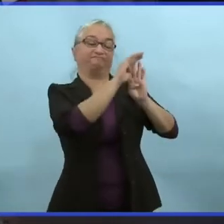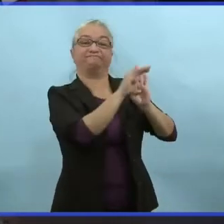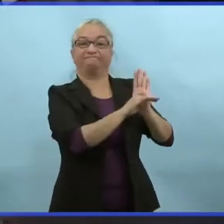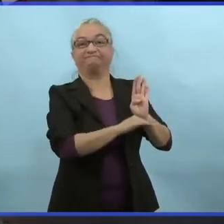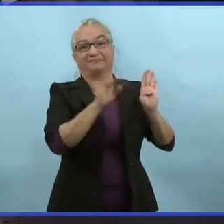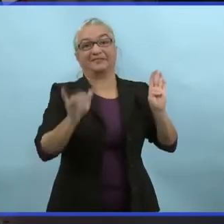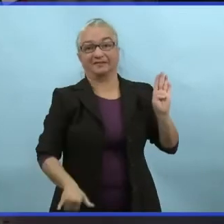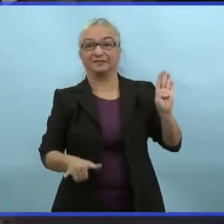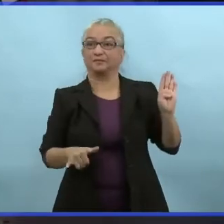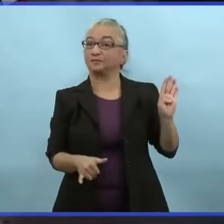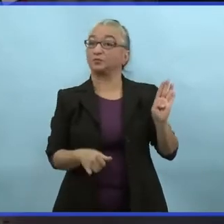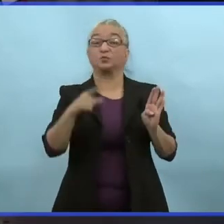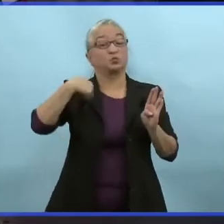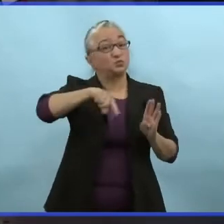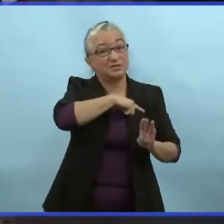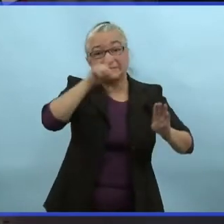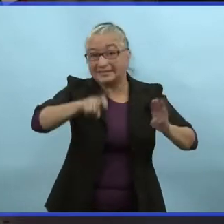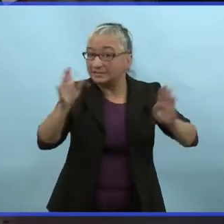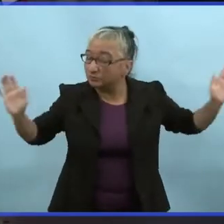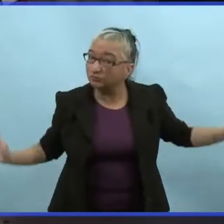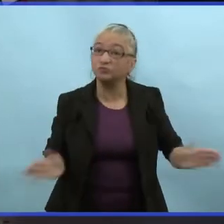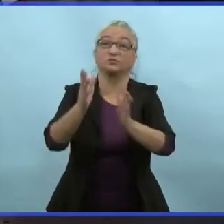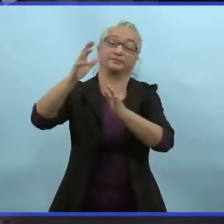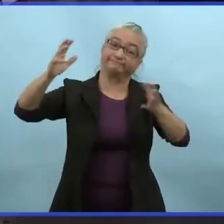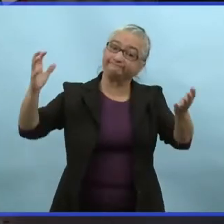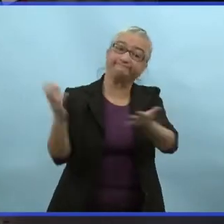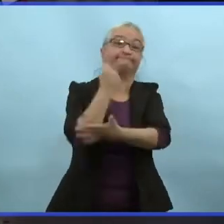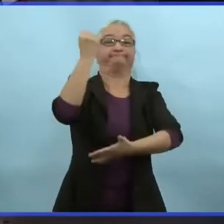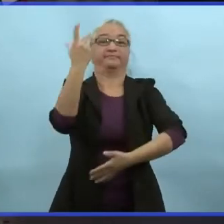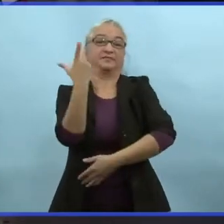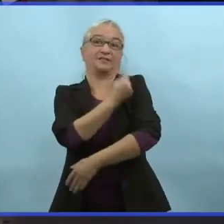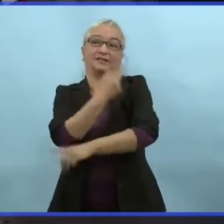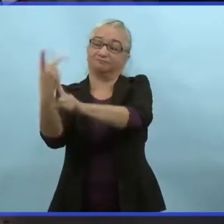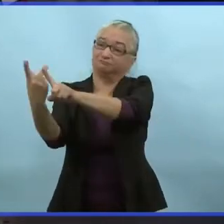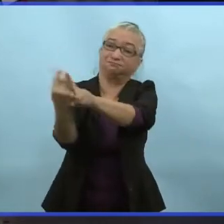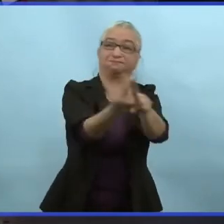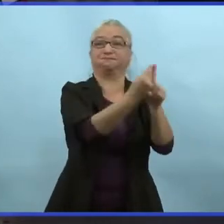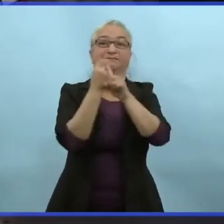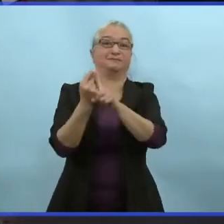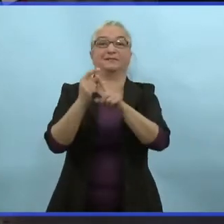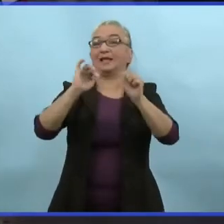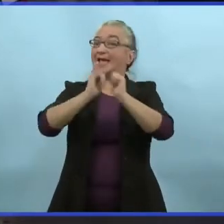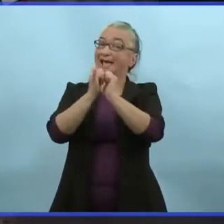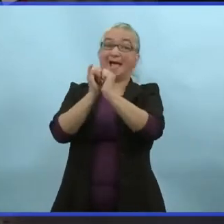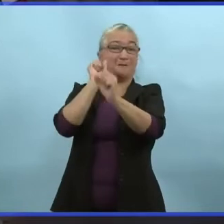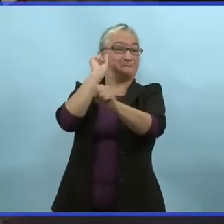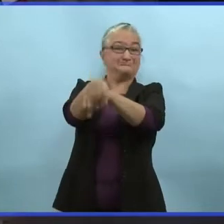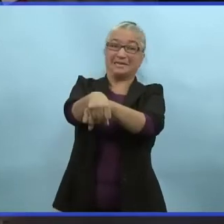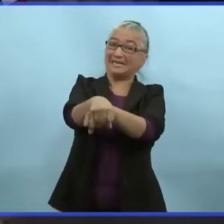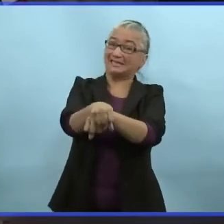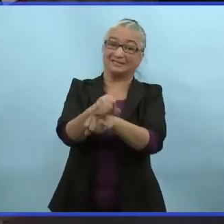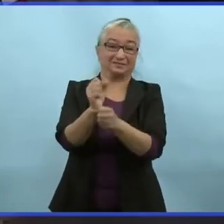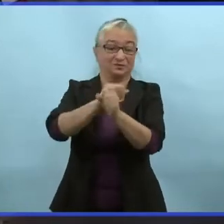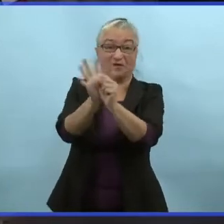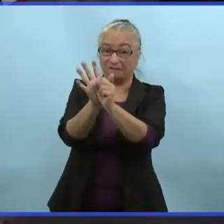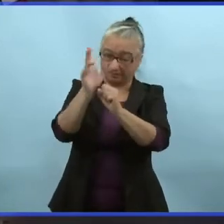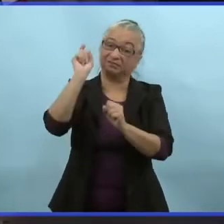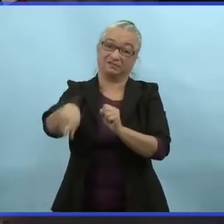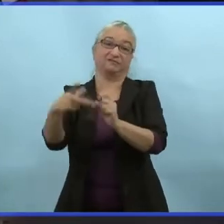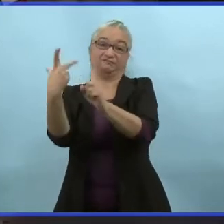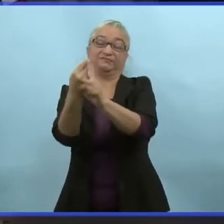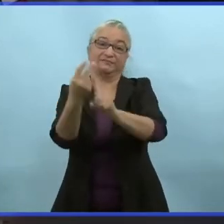Les Manitobains doivent continuer de faire leur travail, et la vaccination, c'est la meilleure défense contre la COVID-19.